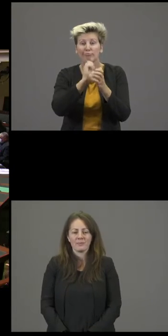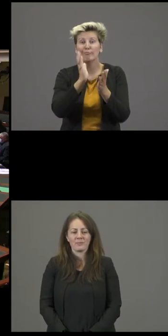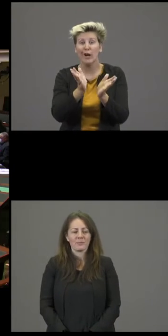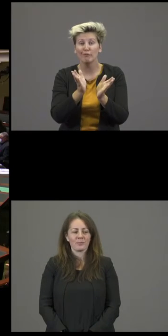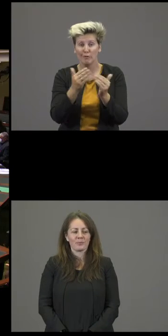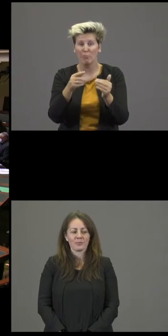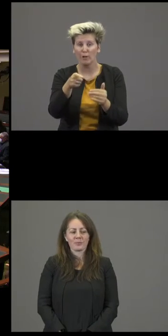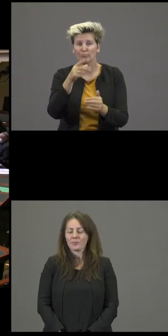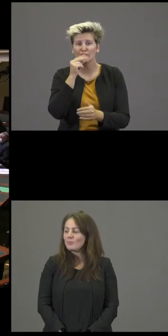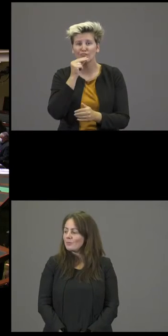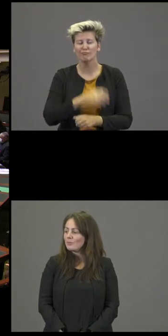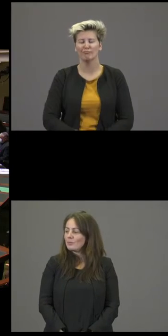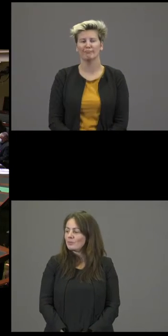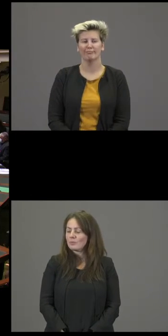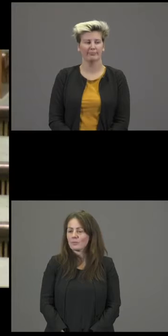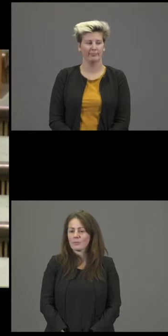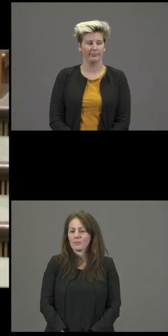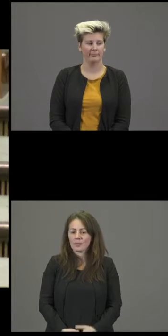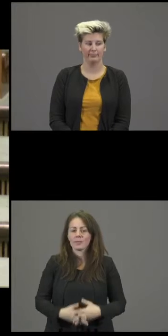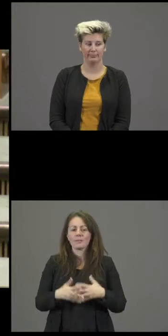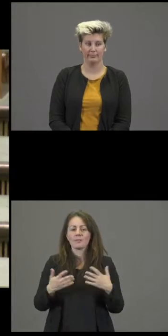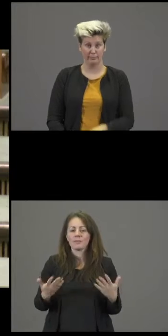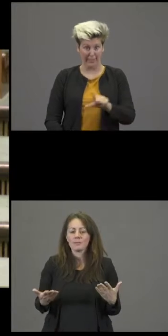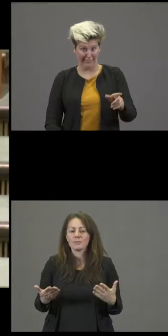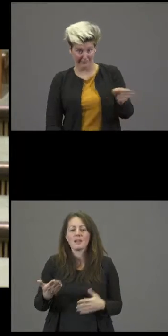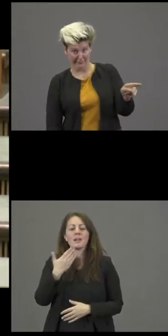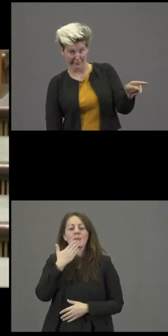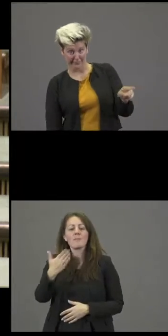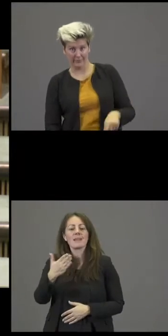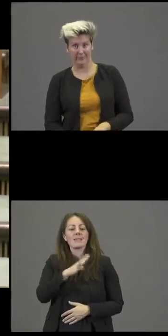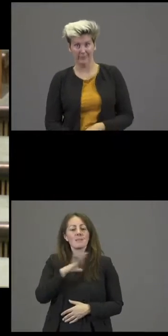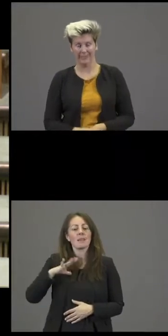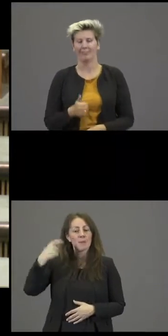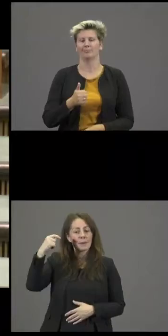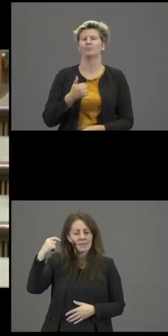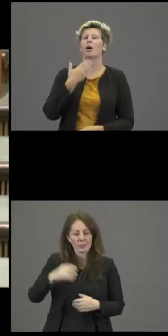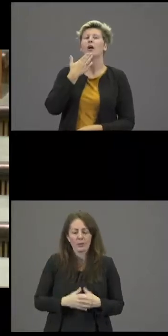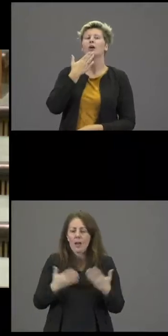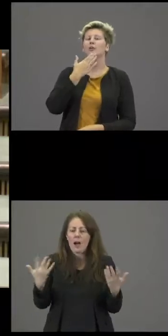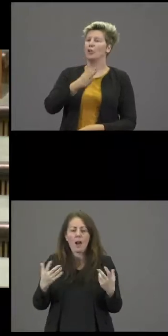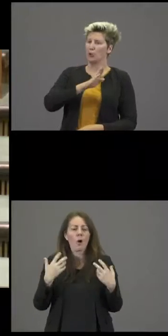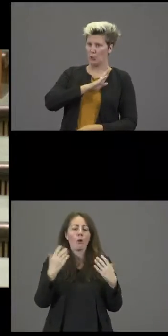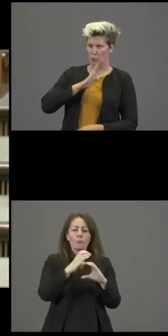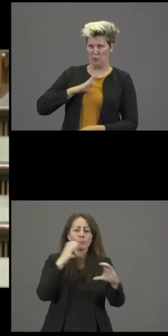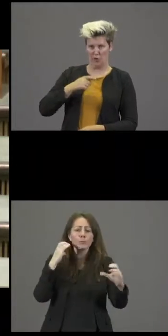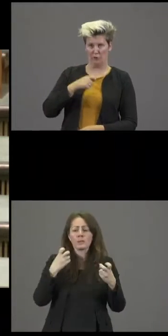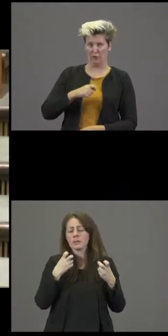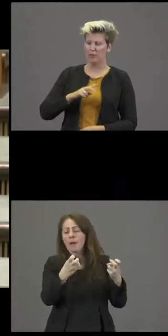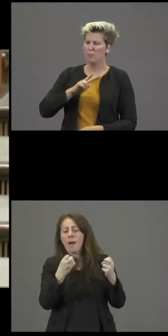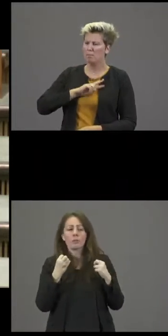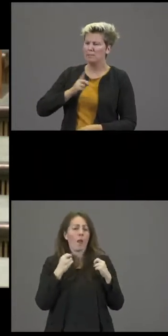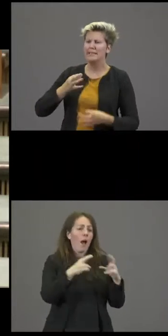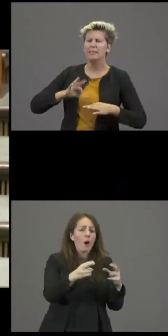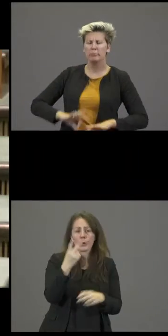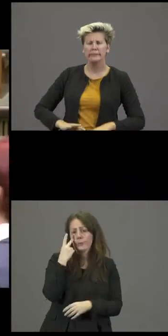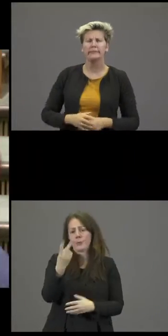A votre gauche. Voilà, monsieur le ministre, merci madame la présidente d'abord. Alors, dans le bus, dans le train, dans la rue, l'explosion du